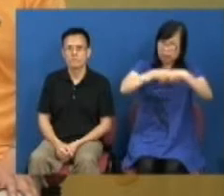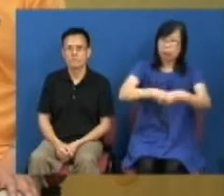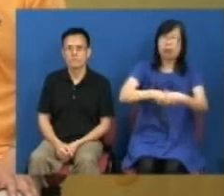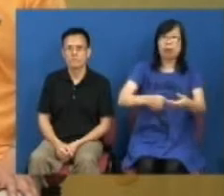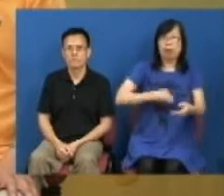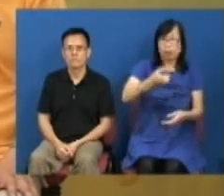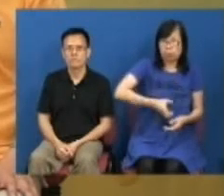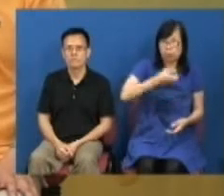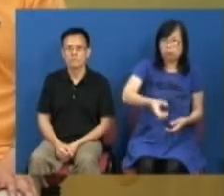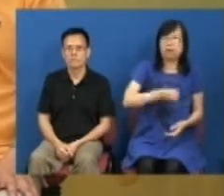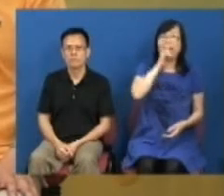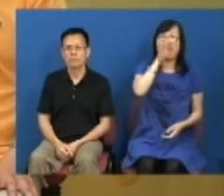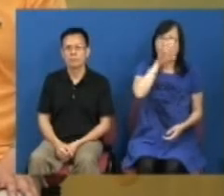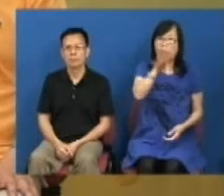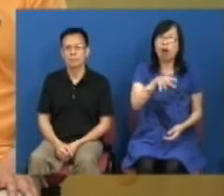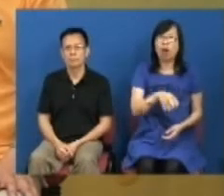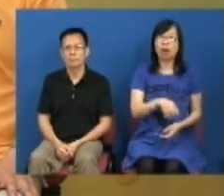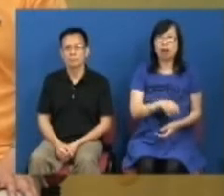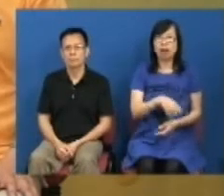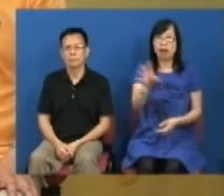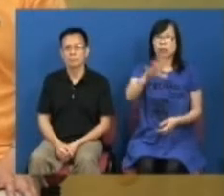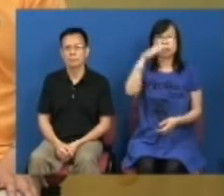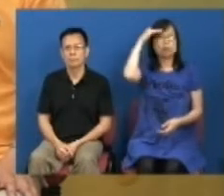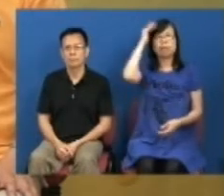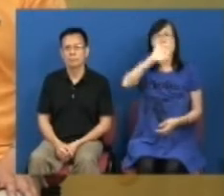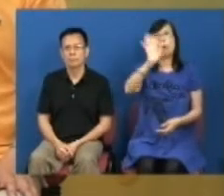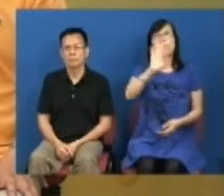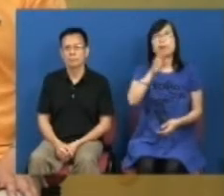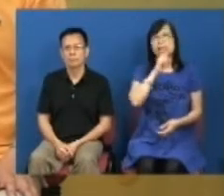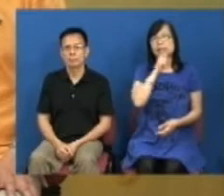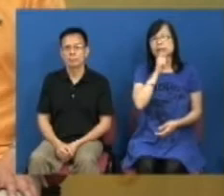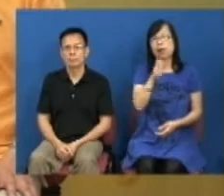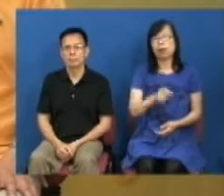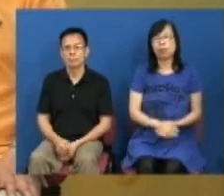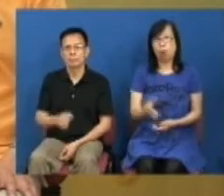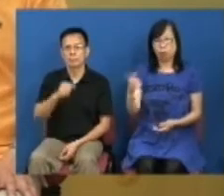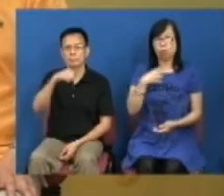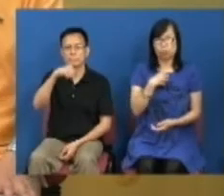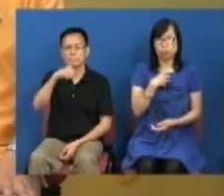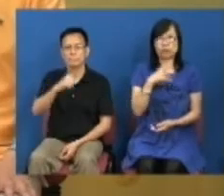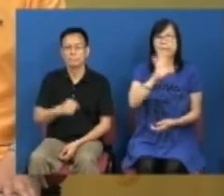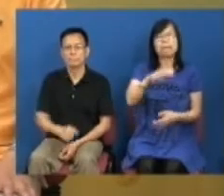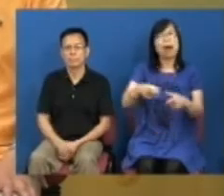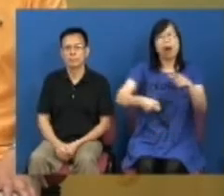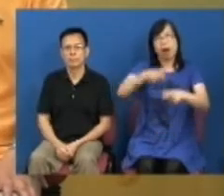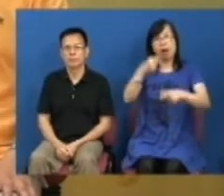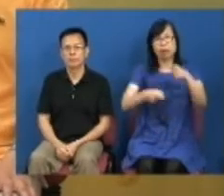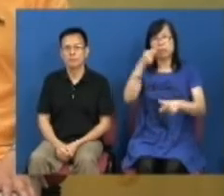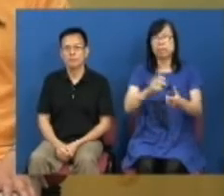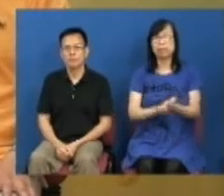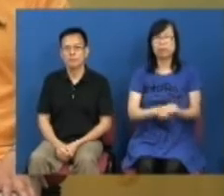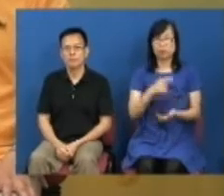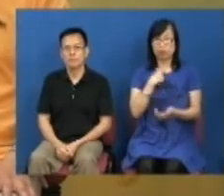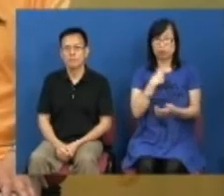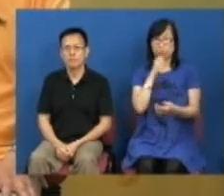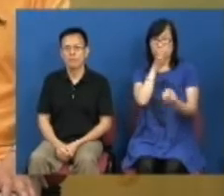款、叫麦如果是慢了警方都不希望出现而我们认为是不合理所以我们会